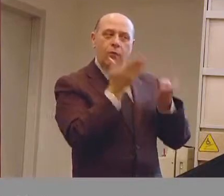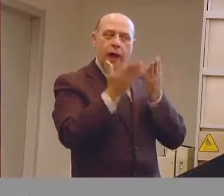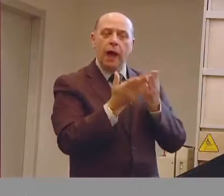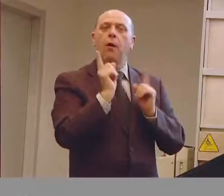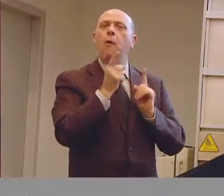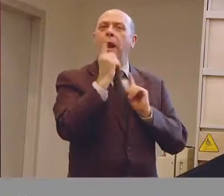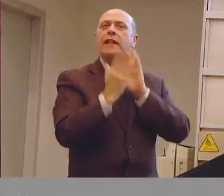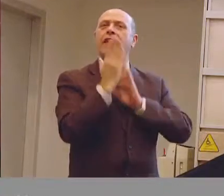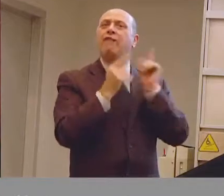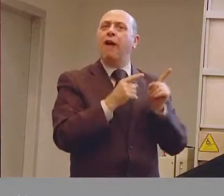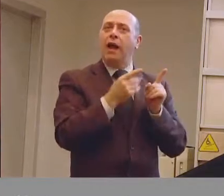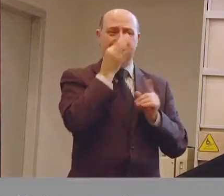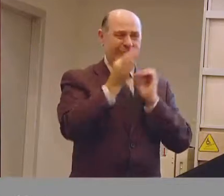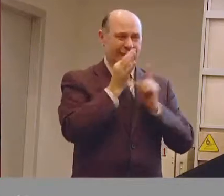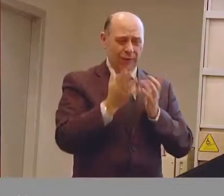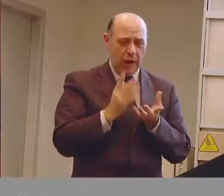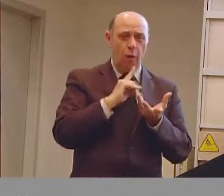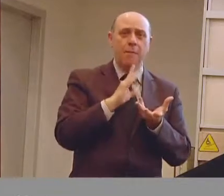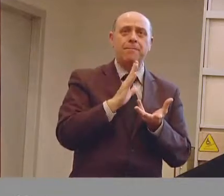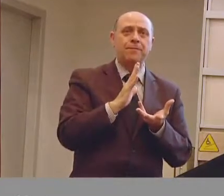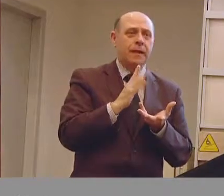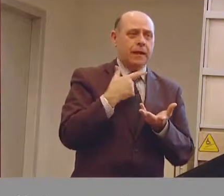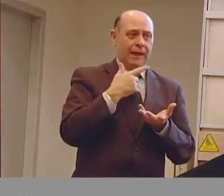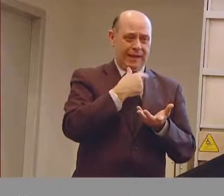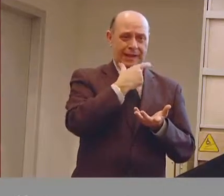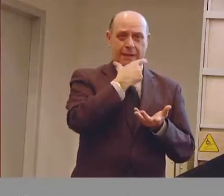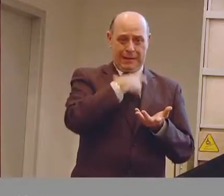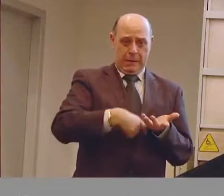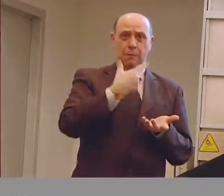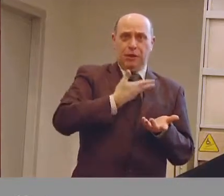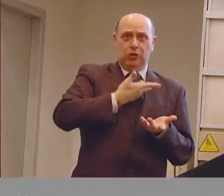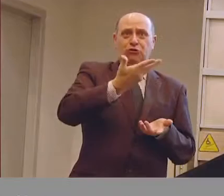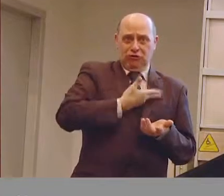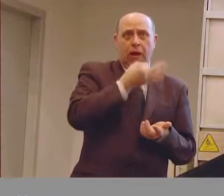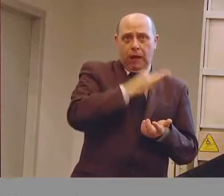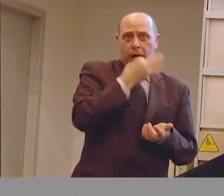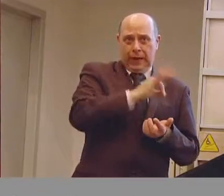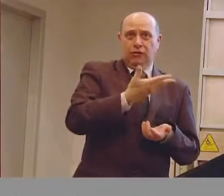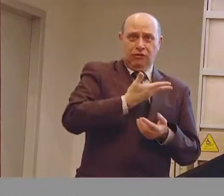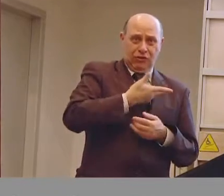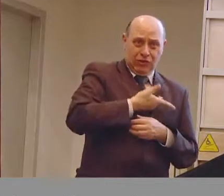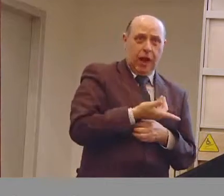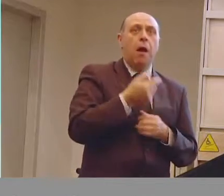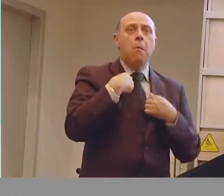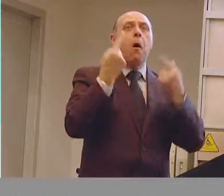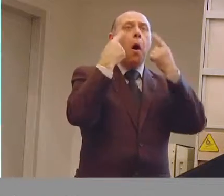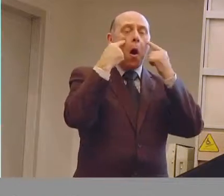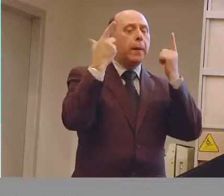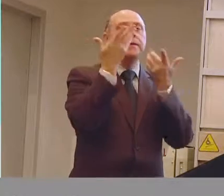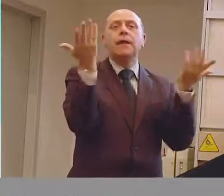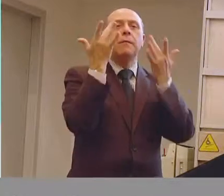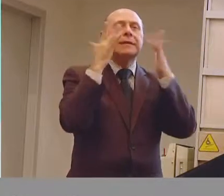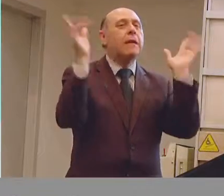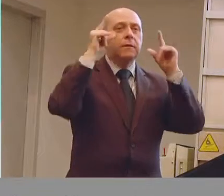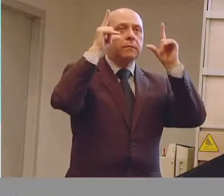'interfaccia, cioè il tramutare l'abilità residua della persona che può essere anche un semplice movimento di palpebra in quello